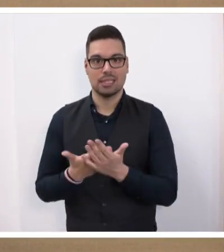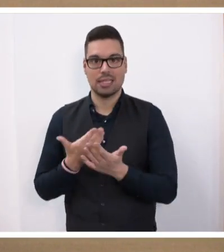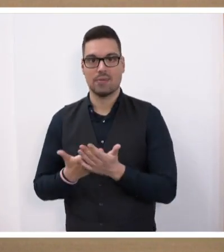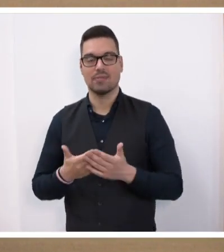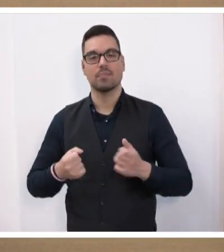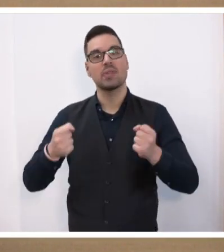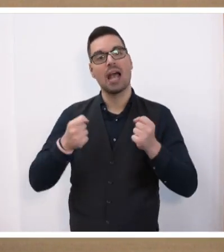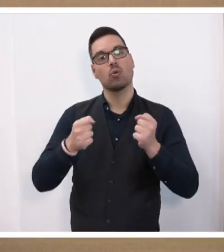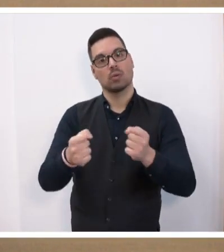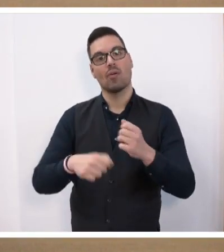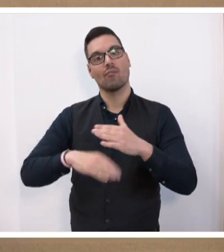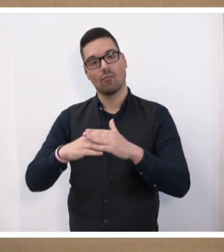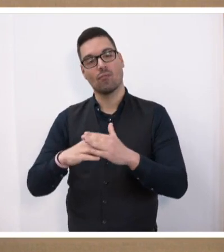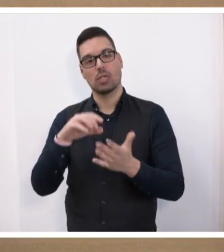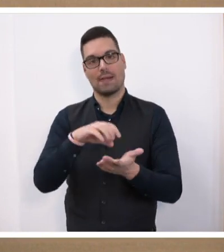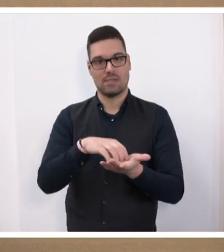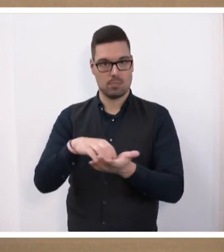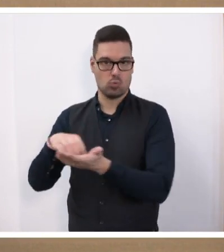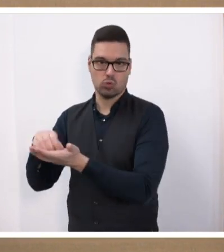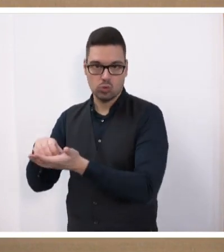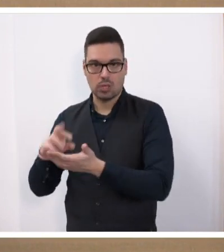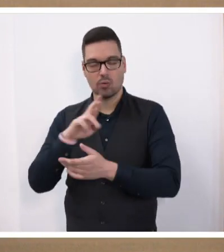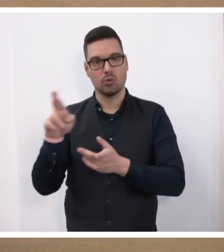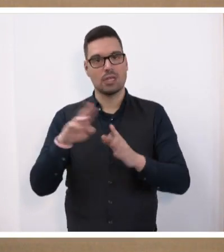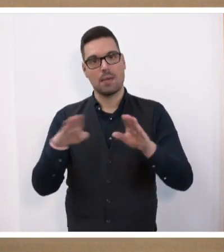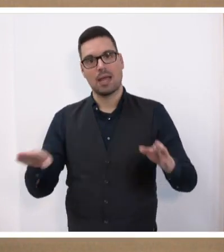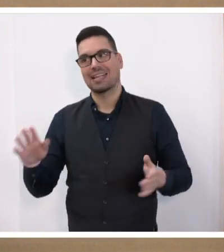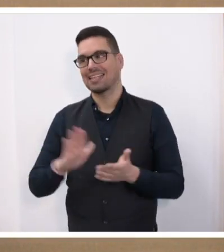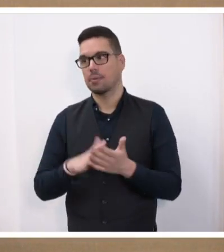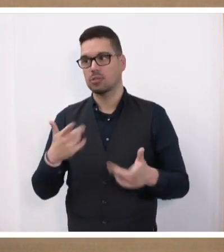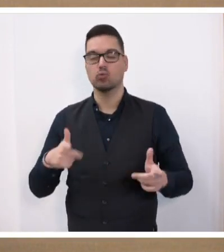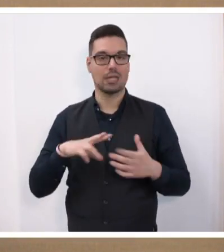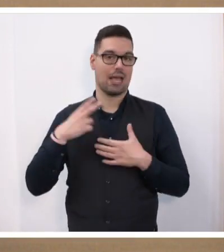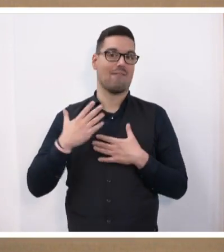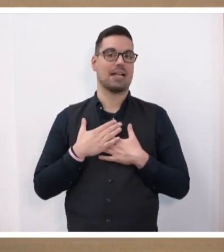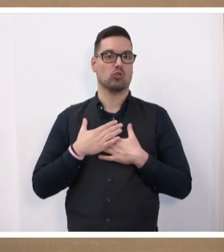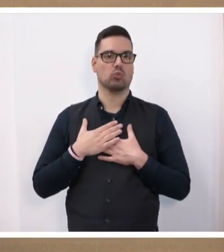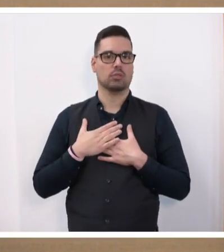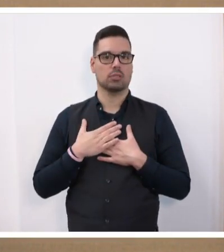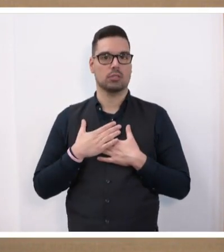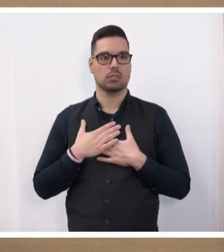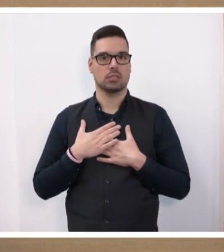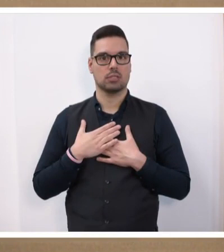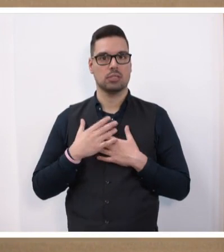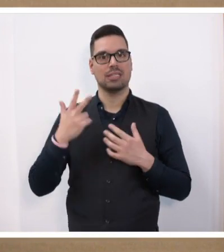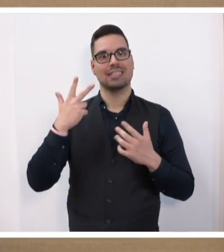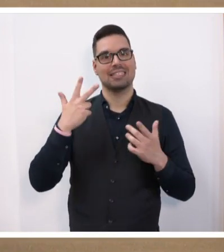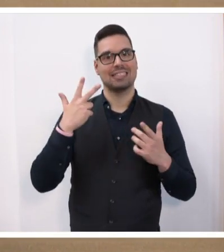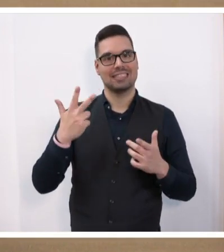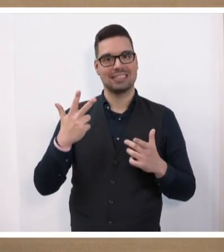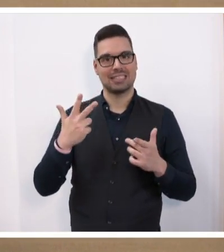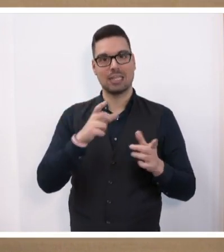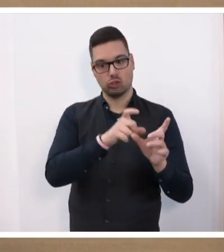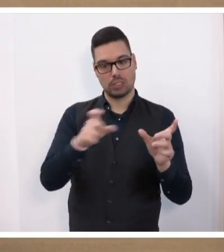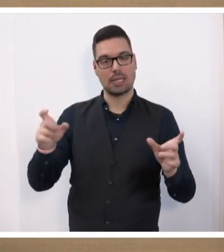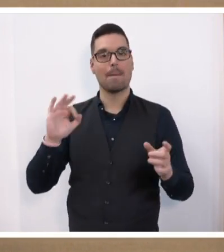Automobil in Vollproduktion am Standort auf dem Röderberg nicht klappt, unsere Erwartungshaltung ist, der zugesagte dreistellige Millionenbetrag muss auch